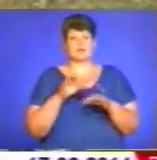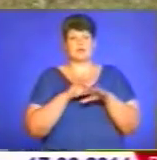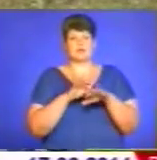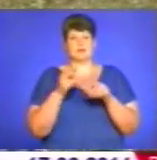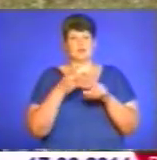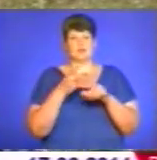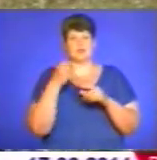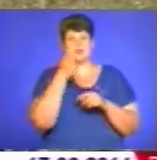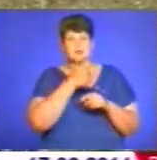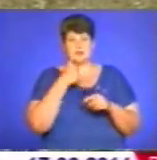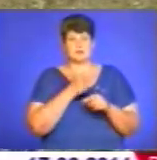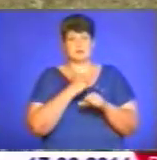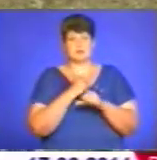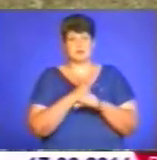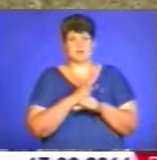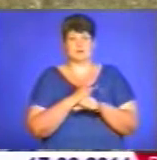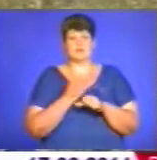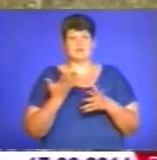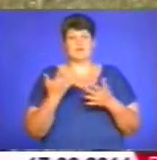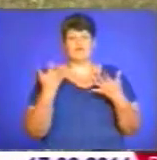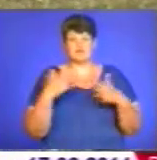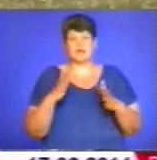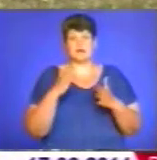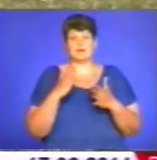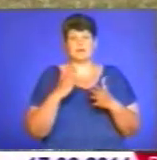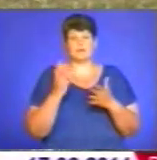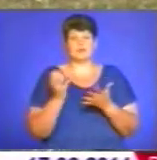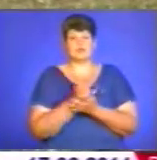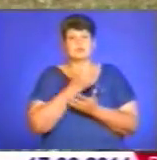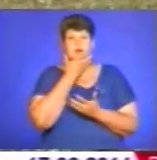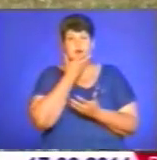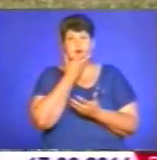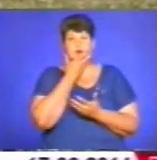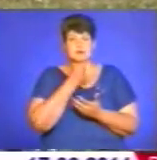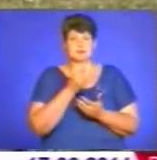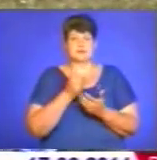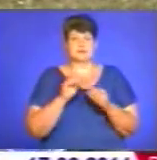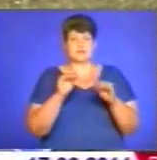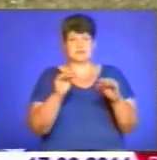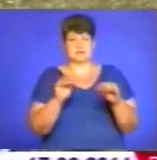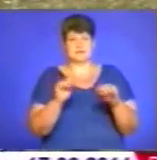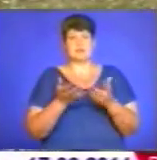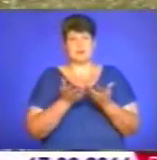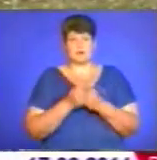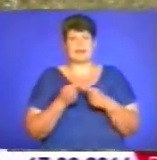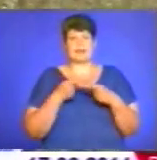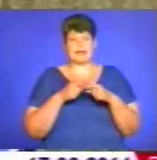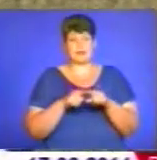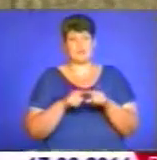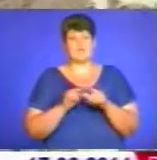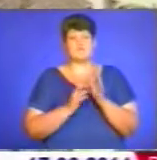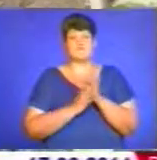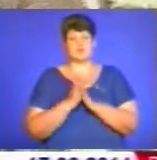зробити дворічний кронований саджанець. А в нас вже виходить дуже красивий саджанець. Це за рахунок технології? За рахунок технології